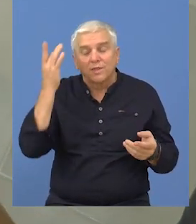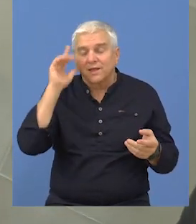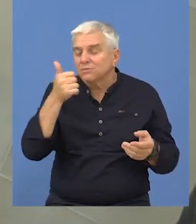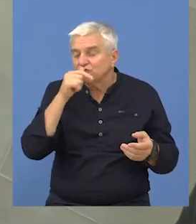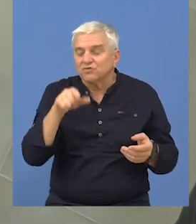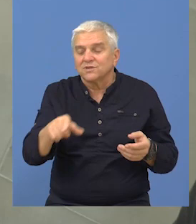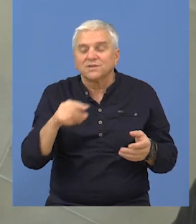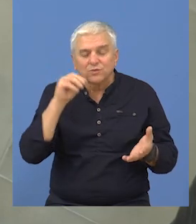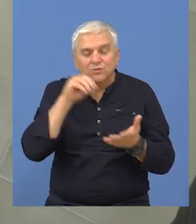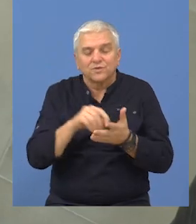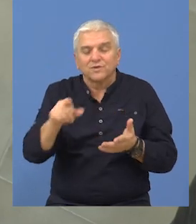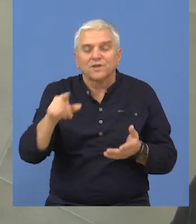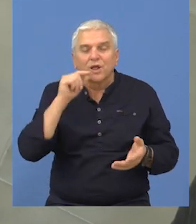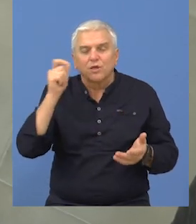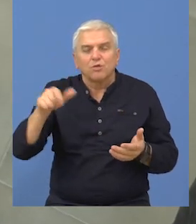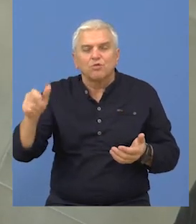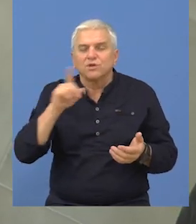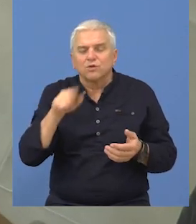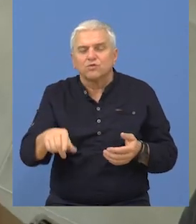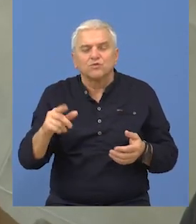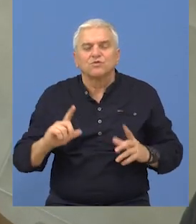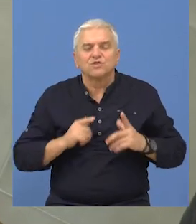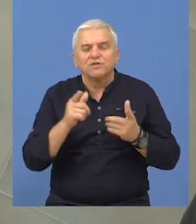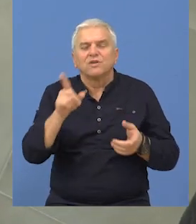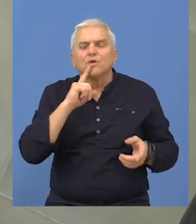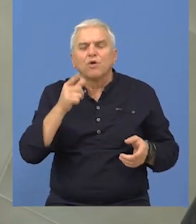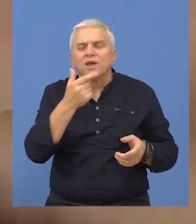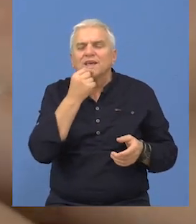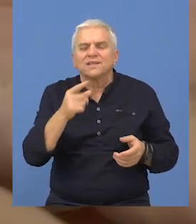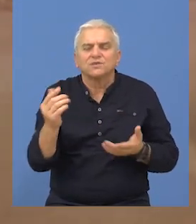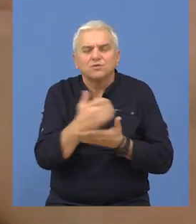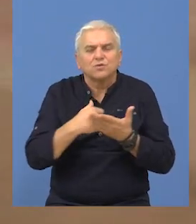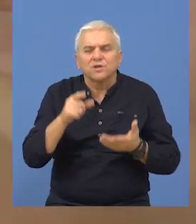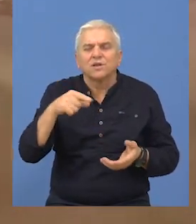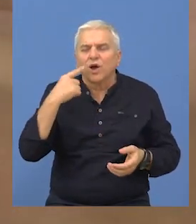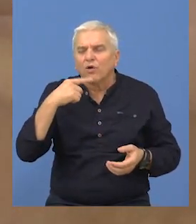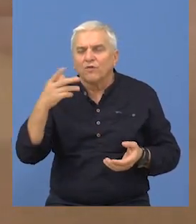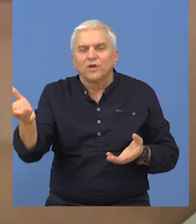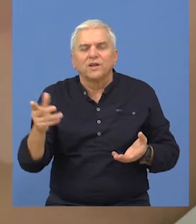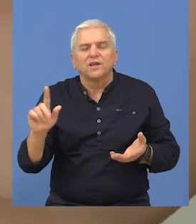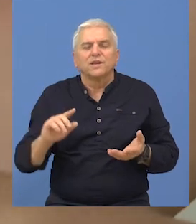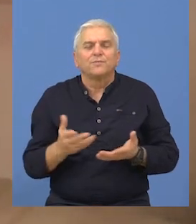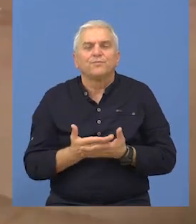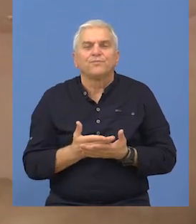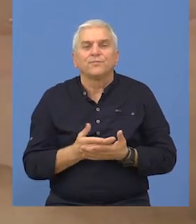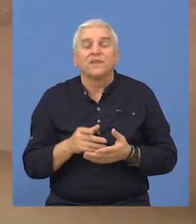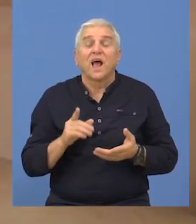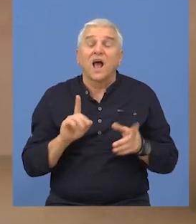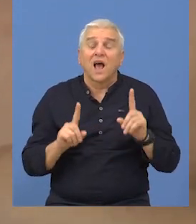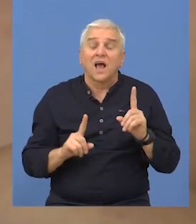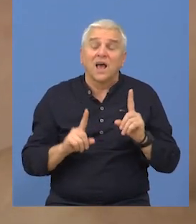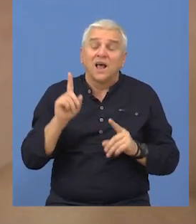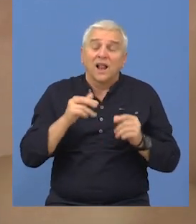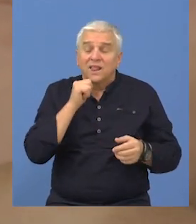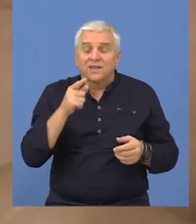ne znamo ništa u stvari o identitetu tih ljudi, ni kako su sebe zvali, ni koji su jezik govorili ili koristili, ali,